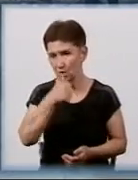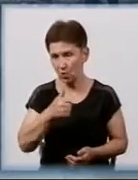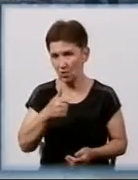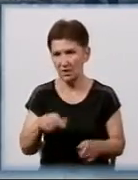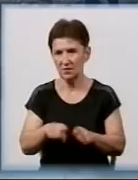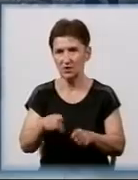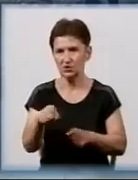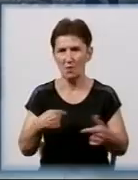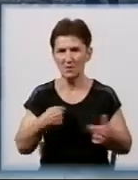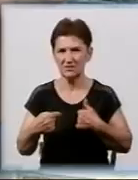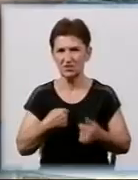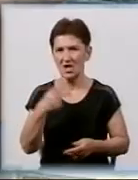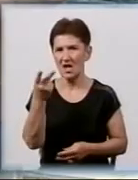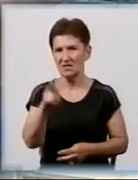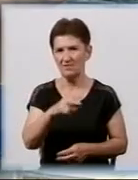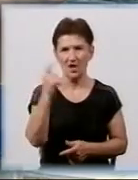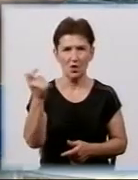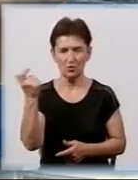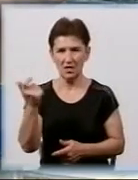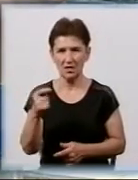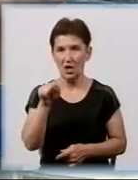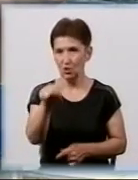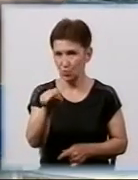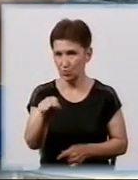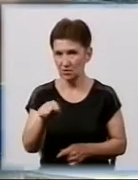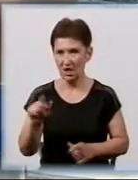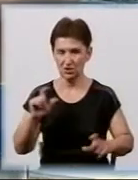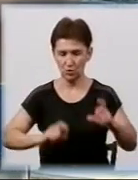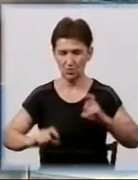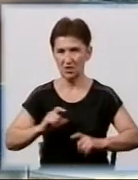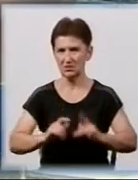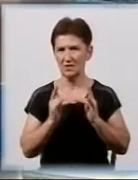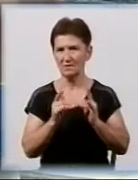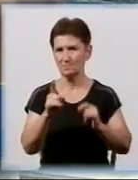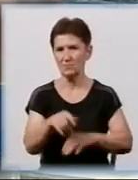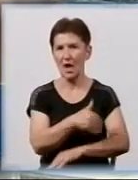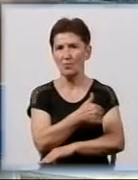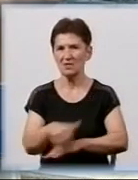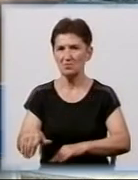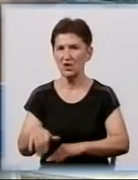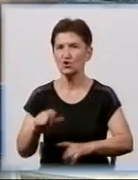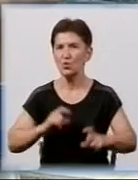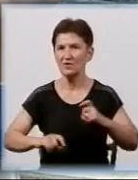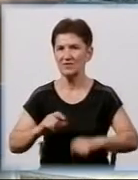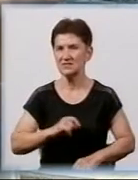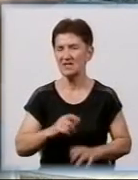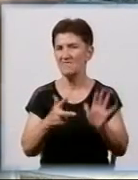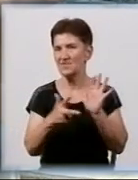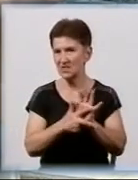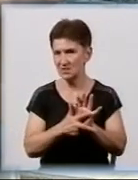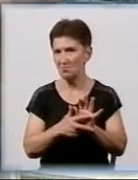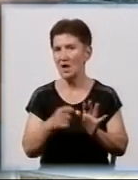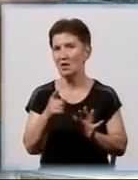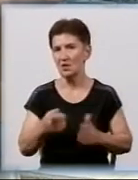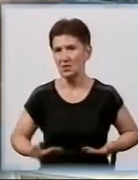постраждали дві власниці квартир. Ось тут, у студентському гуртожитку, за адресою проспект Університетський 8, корпус 1, на п'ятому поверсі